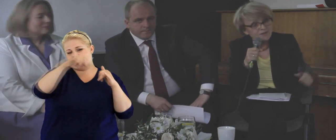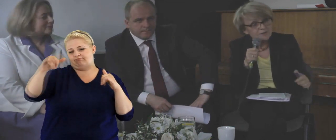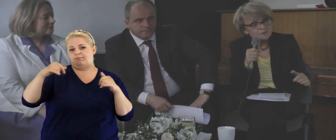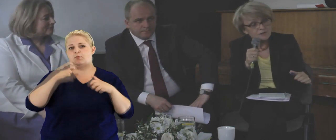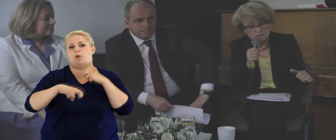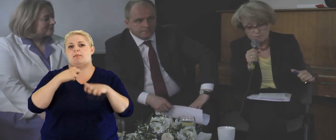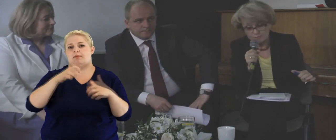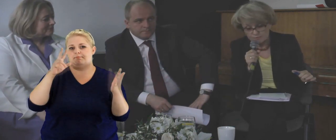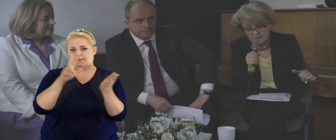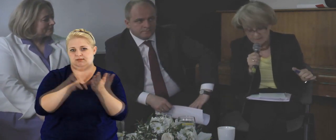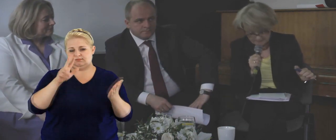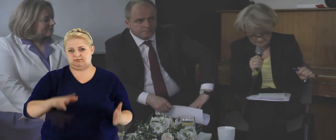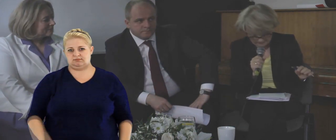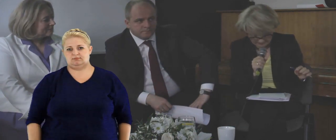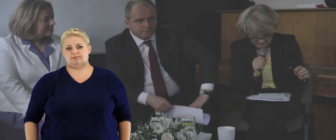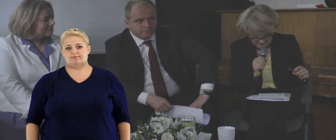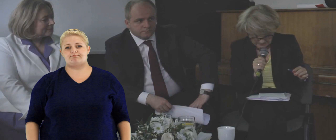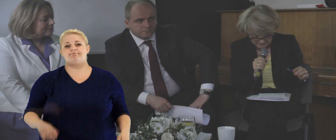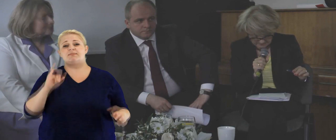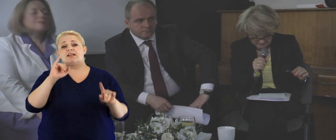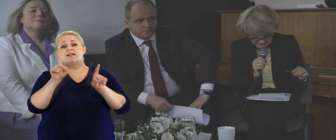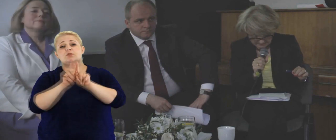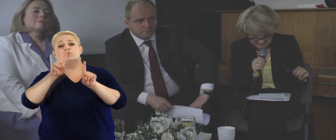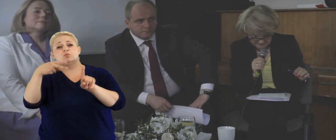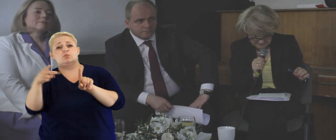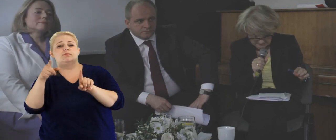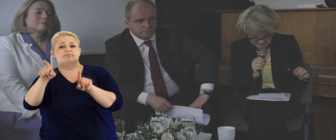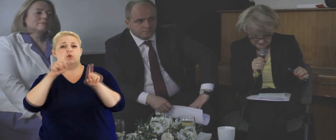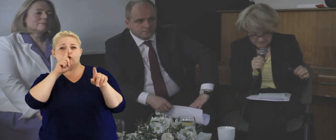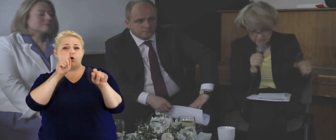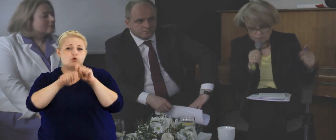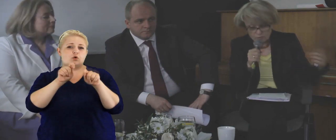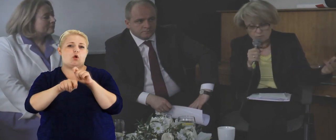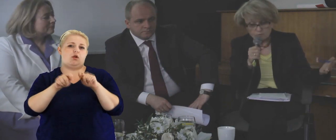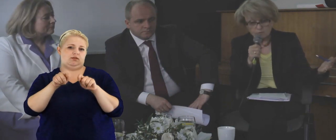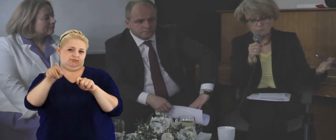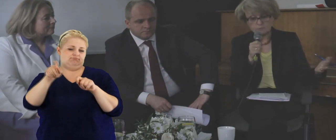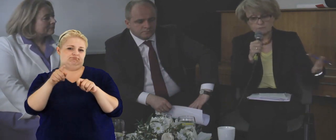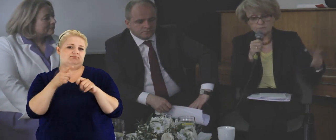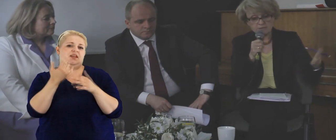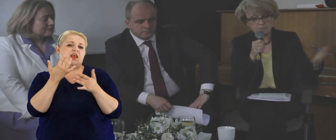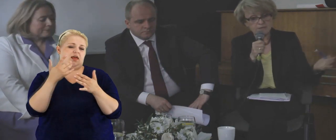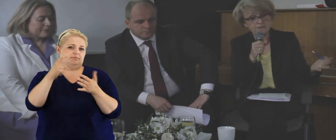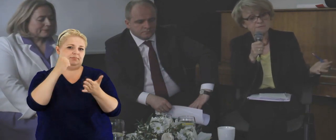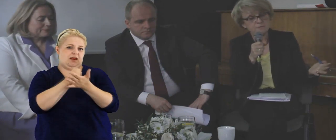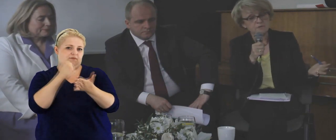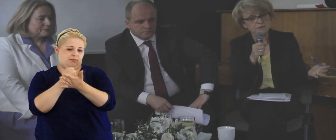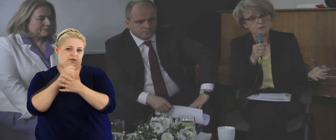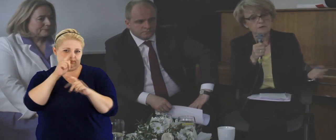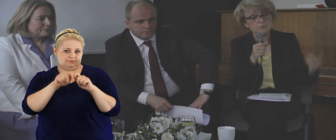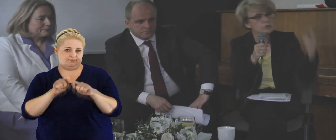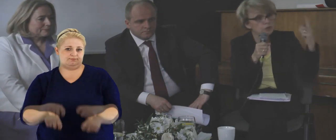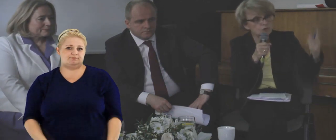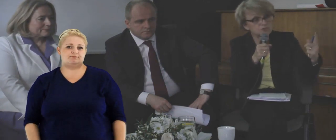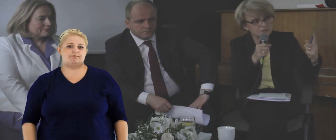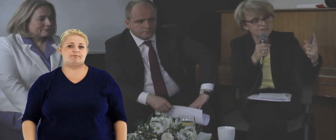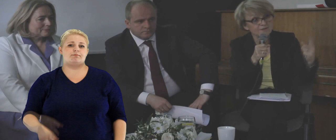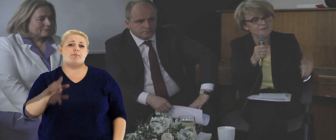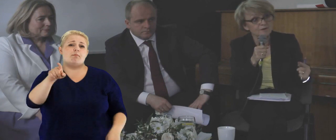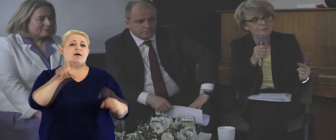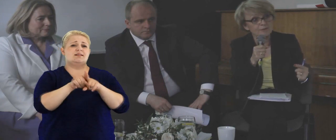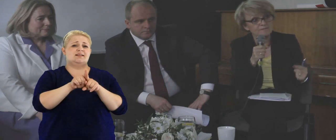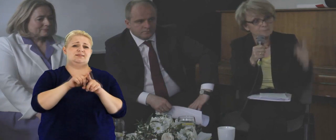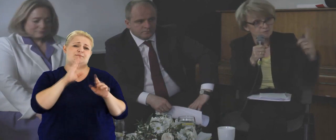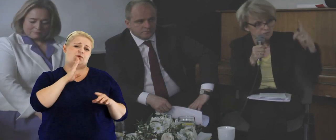mieć różnego typu mankamenty legislacyjne. I drugim takim mechanizmem kontrolnym ilości